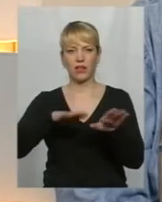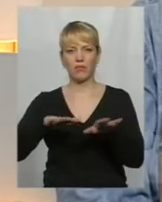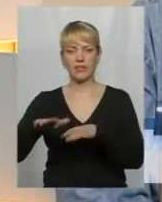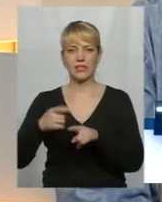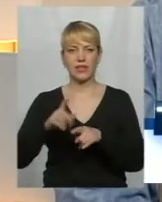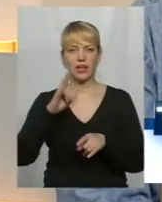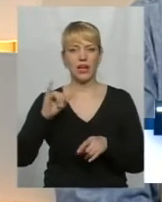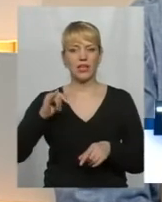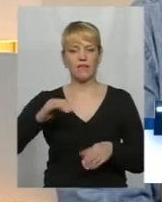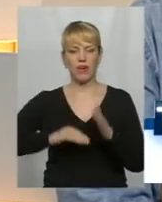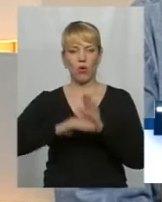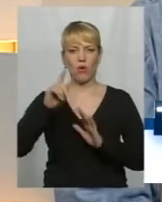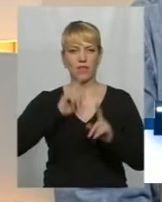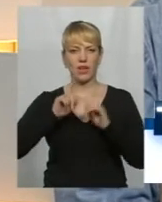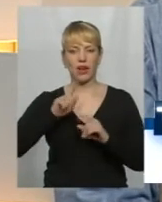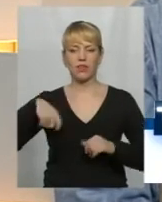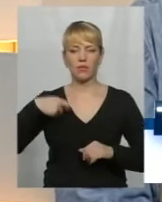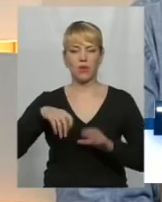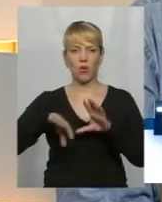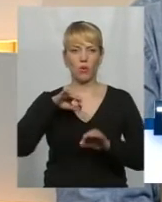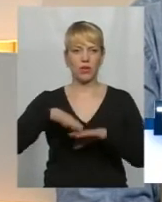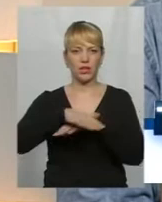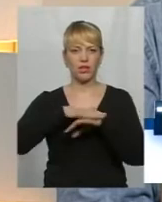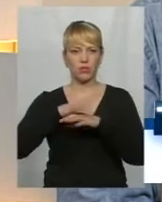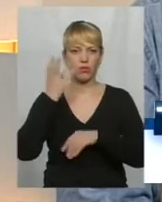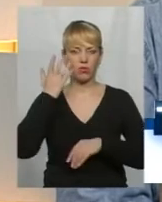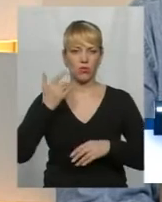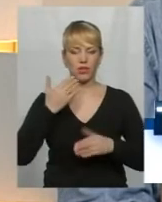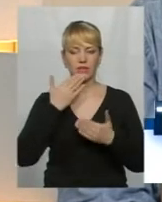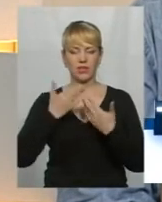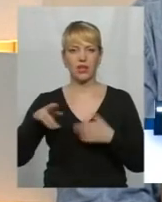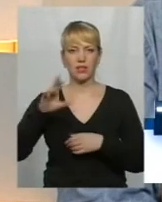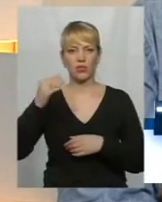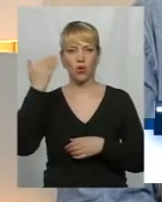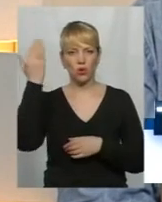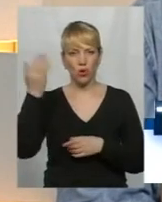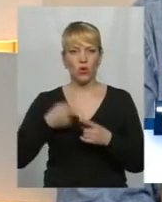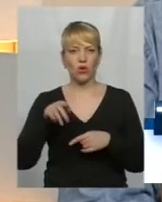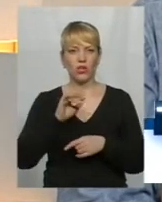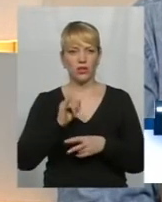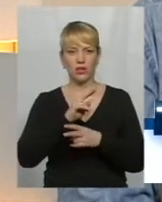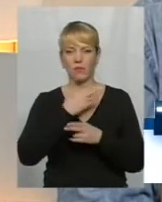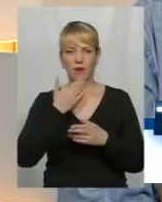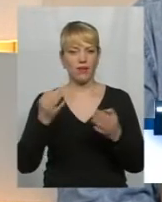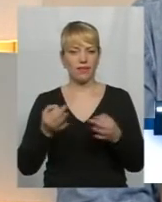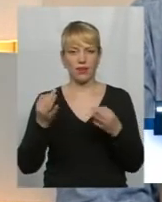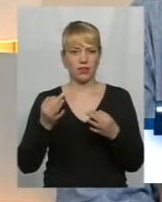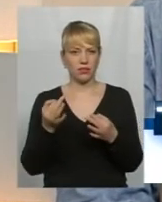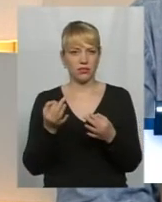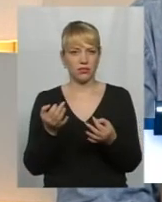Верховна Рада, президент обраний теж тією ж самою громадою. Коли громади звертаються до нього, і це ніякого значення це політичній площині,